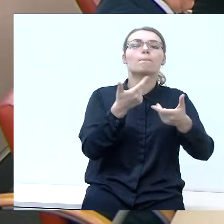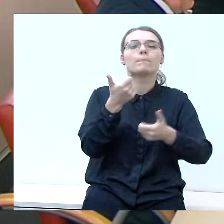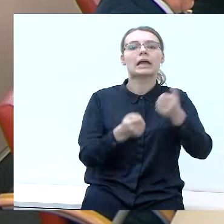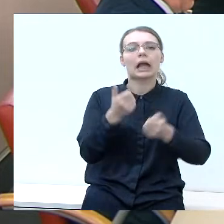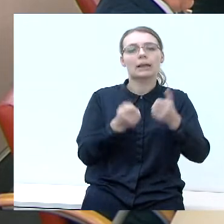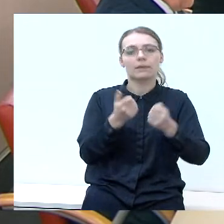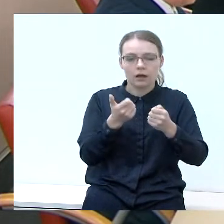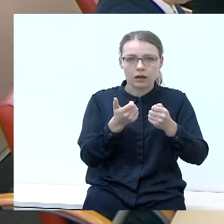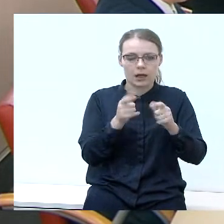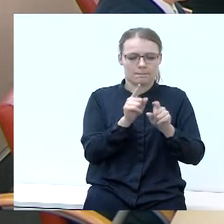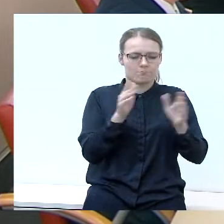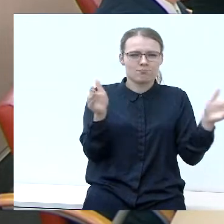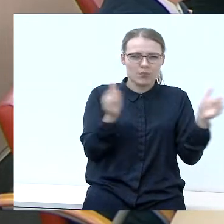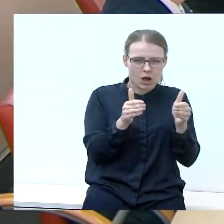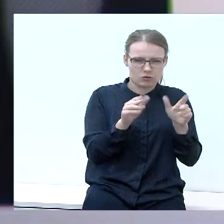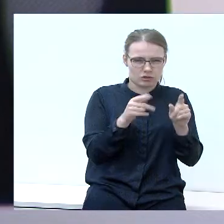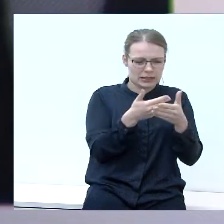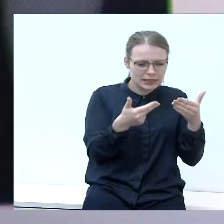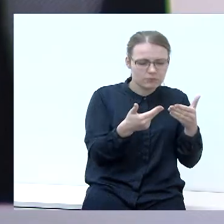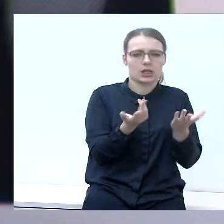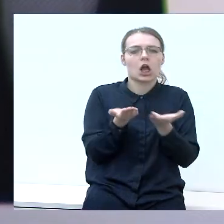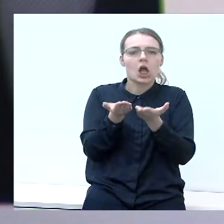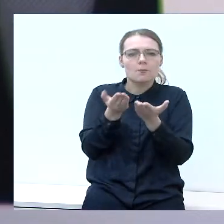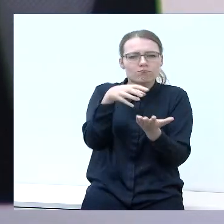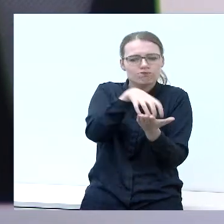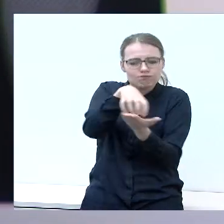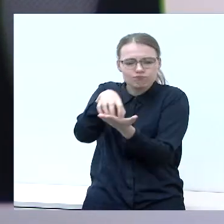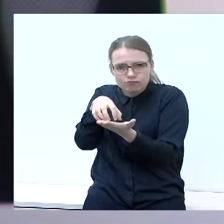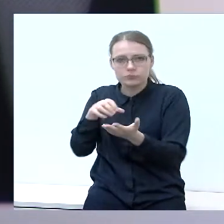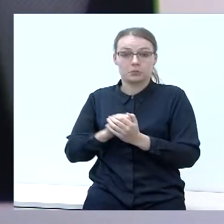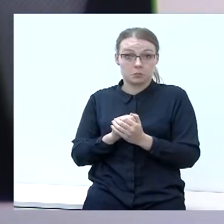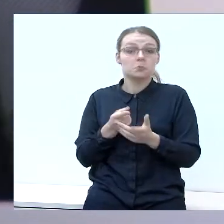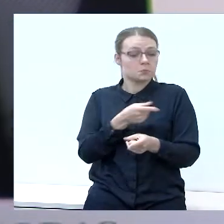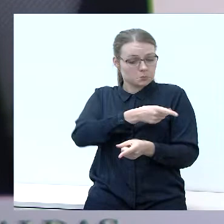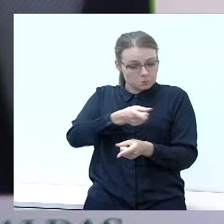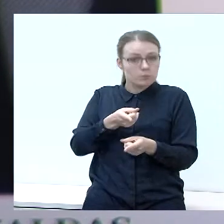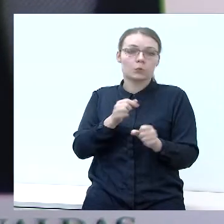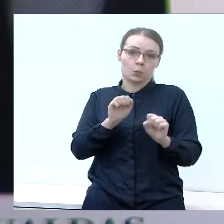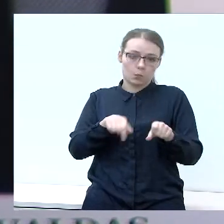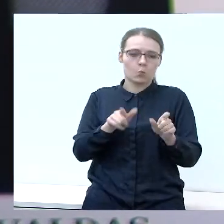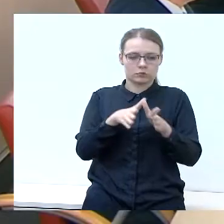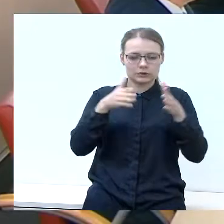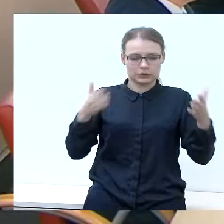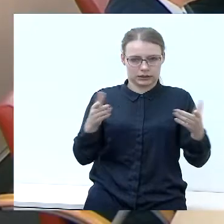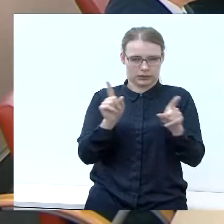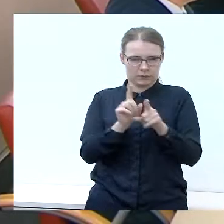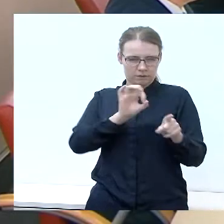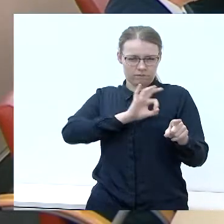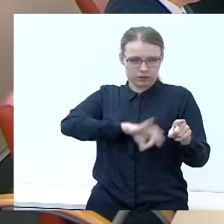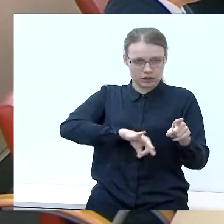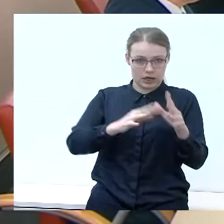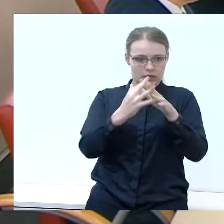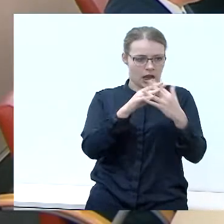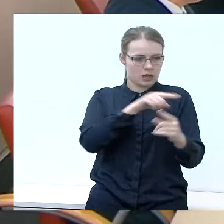mažieji cechai, mažosios kepiklėlės. Tokiu būdu, mes sukurtume didesnę pridėtinę vertę kaimo